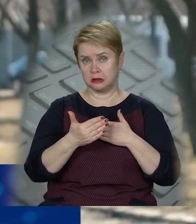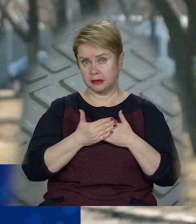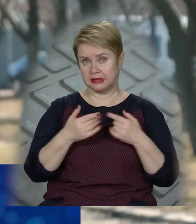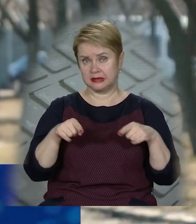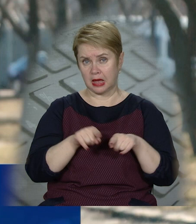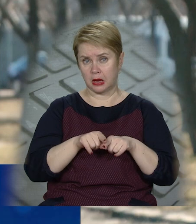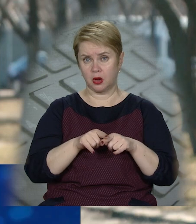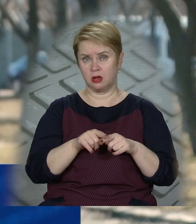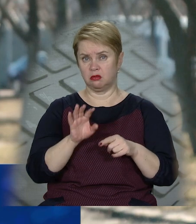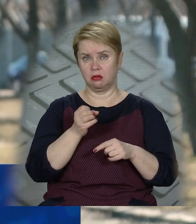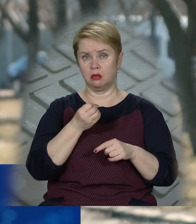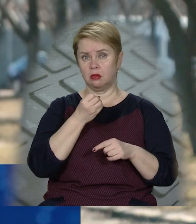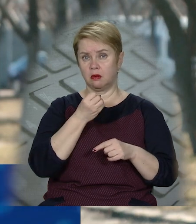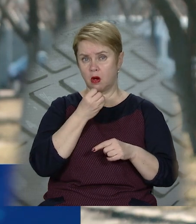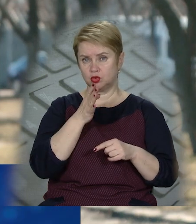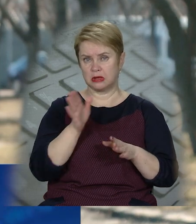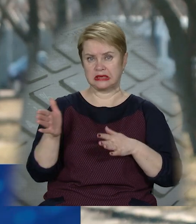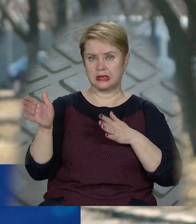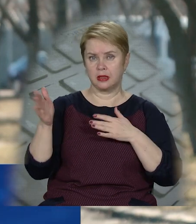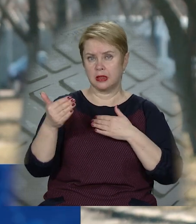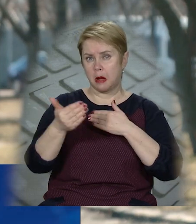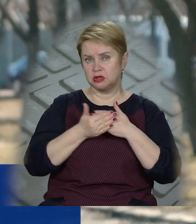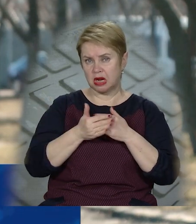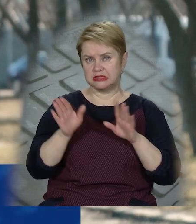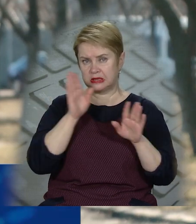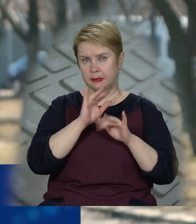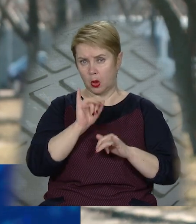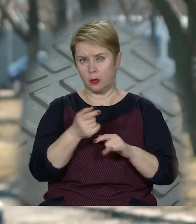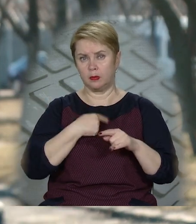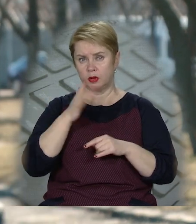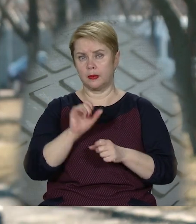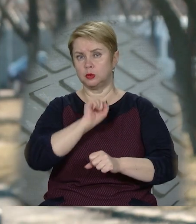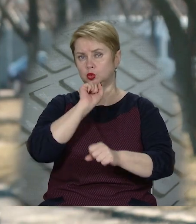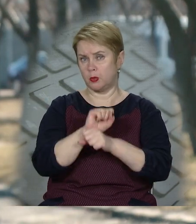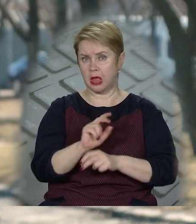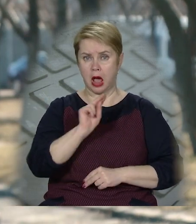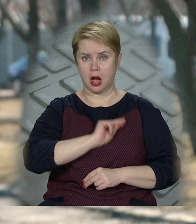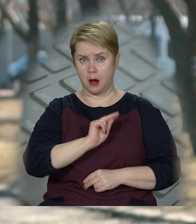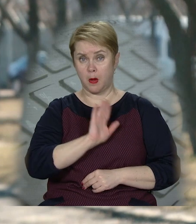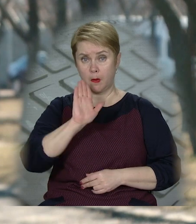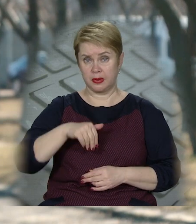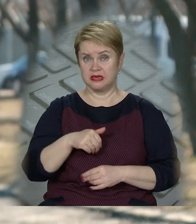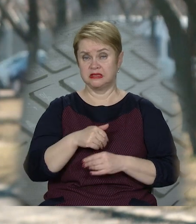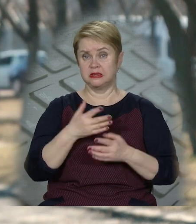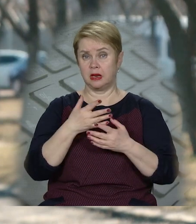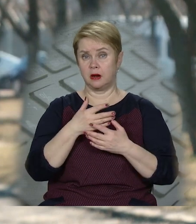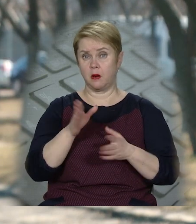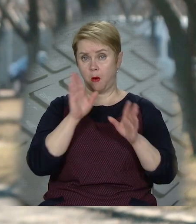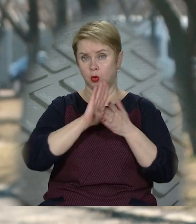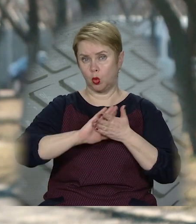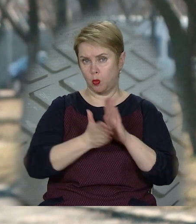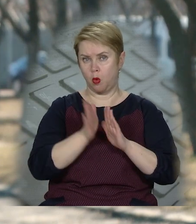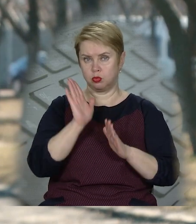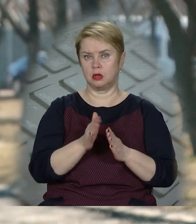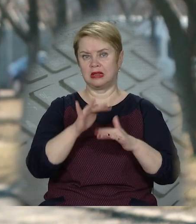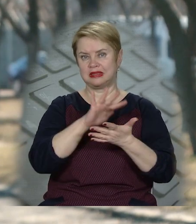нехороша погода, такий циклон, тобто на цей період ми будемо призупиняти роботи і вже після настання сприятливих погодних умов